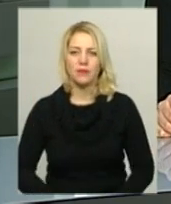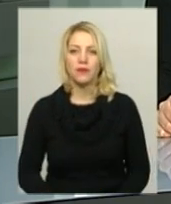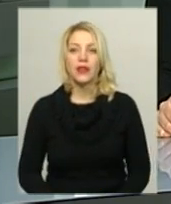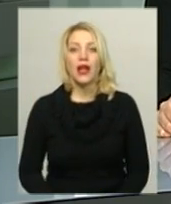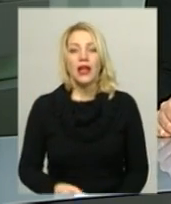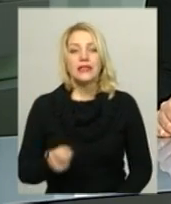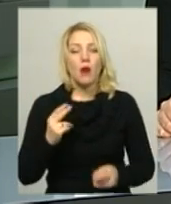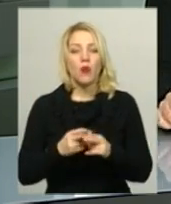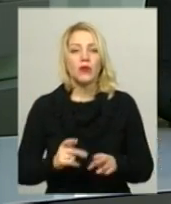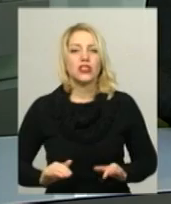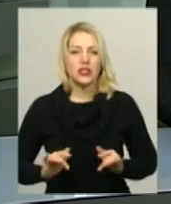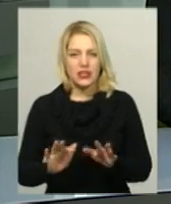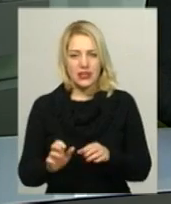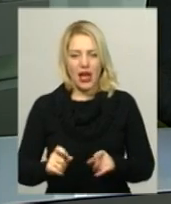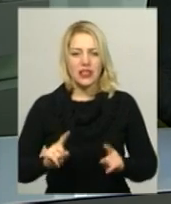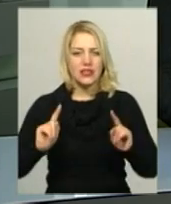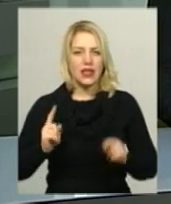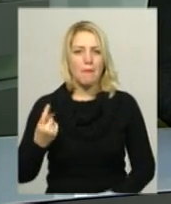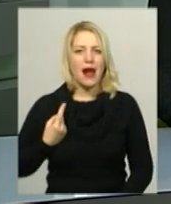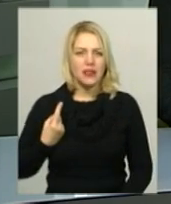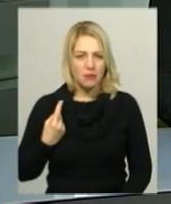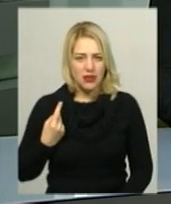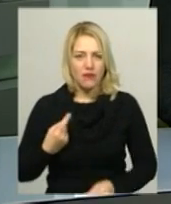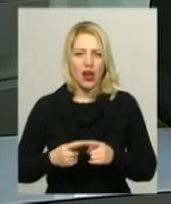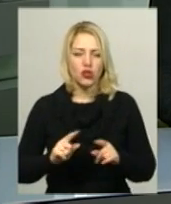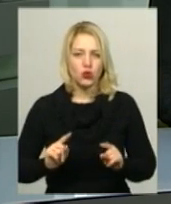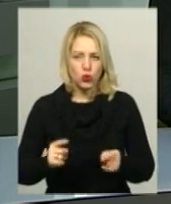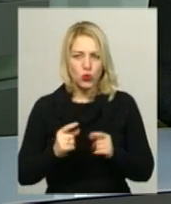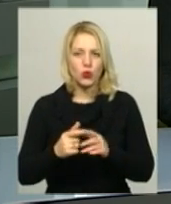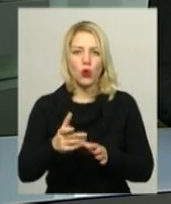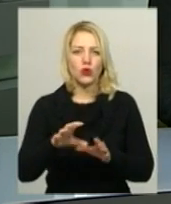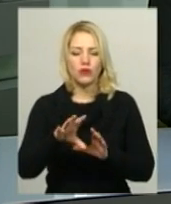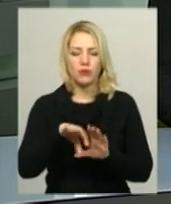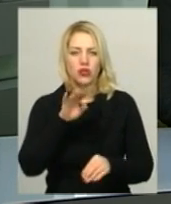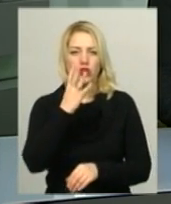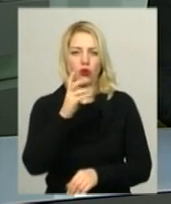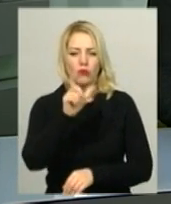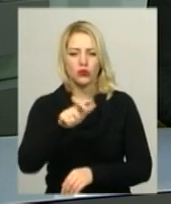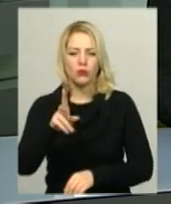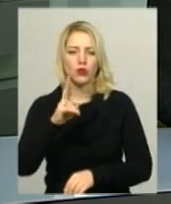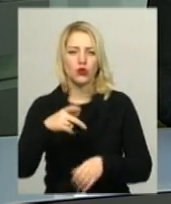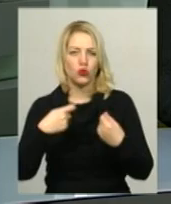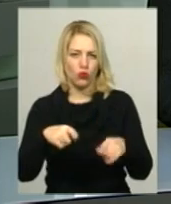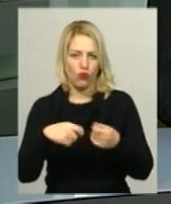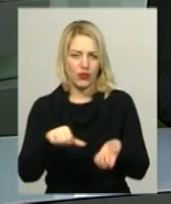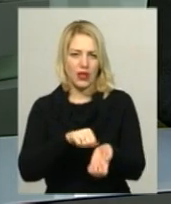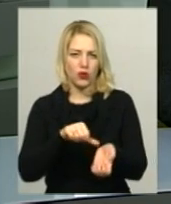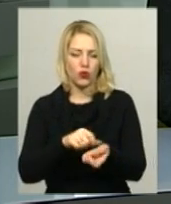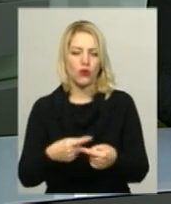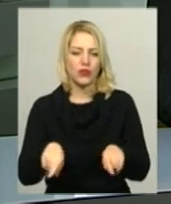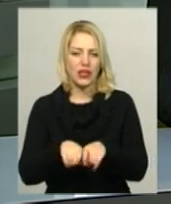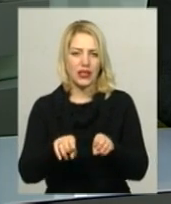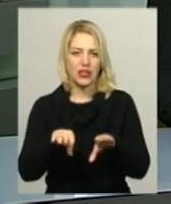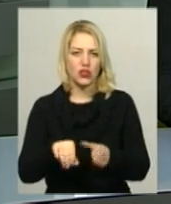Запобіжний захід у вигляді тримання під вартою обрали чотирьом особам, яких підозрюють у торгівлі наркотиками в Шепетівці. Таке рішення ухвалив